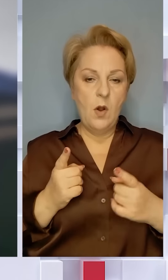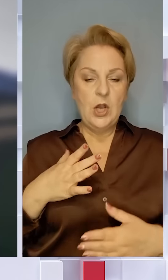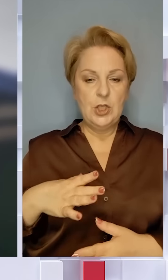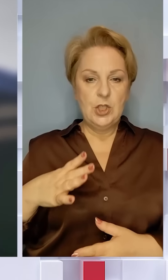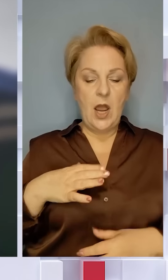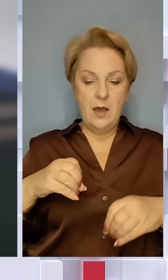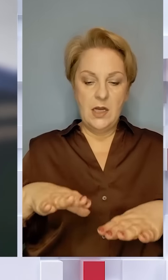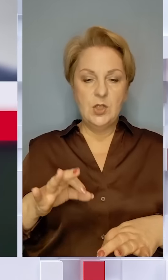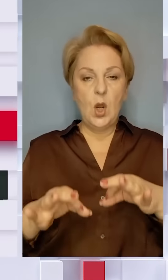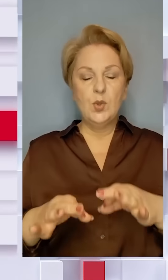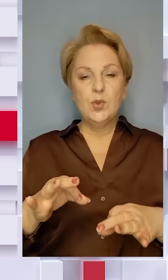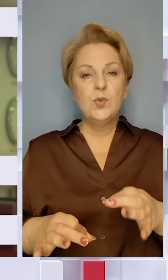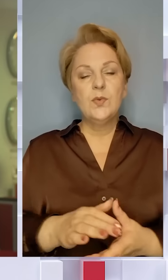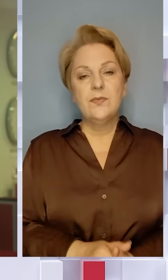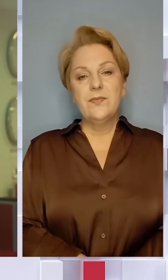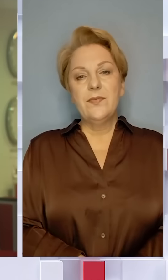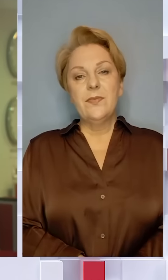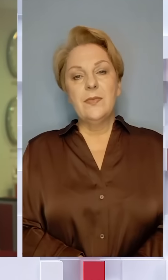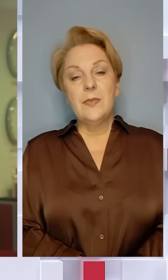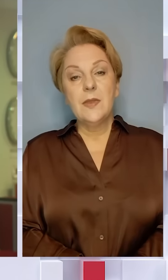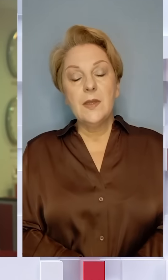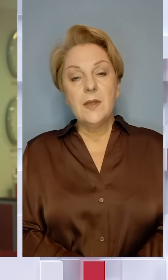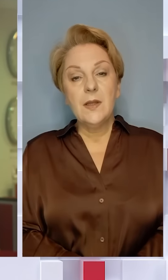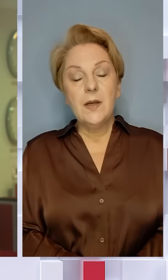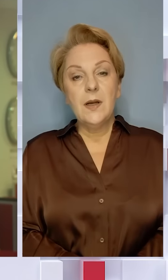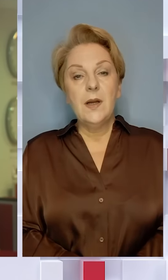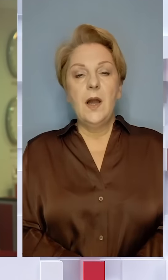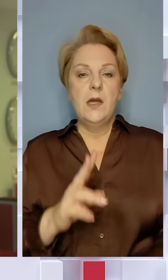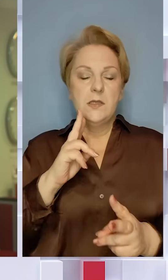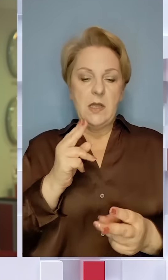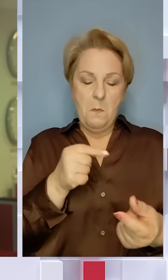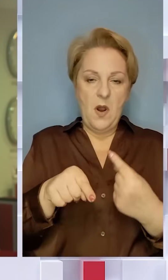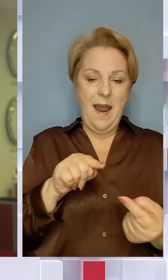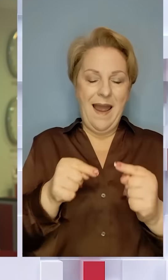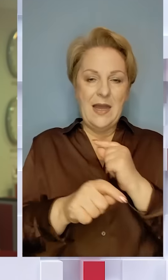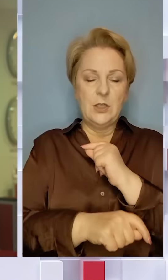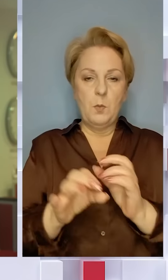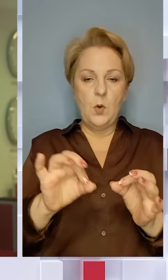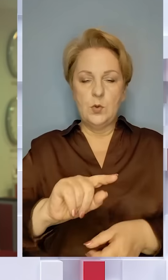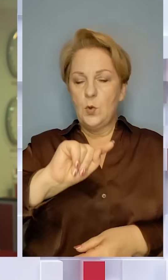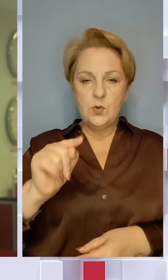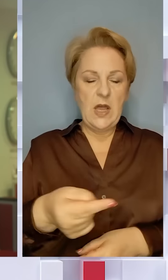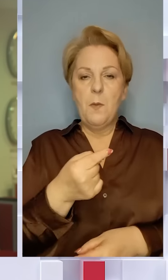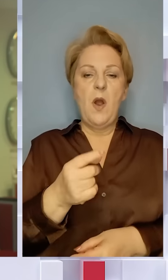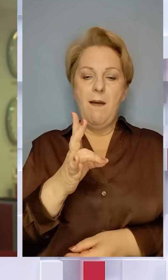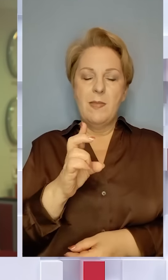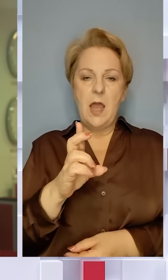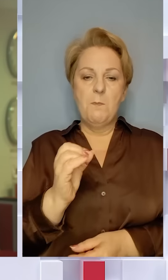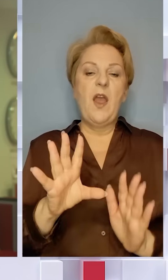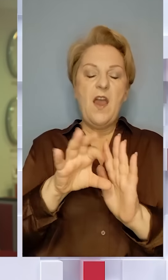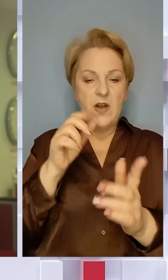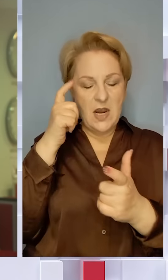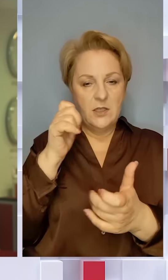чекають на рішення суду. Скарга бізнесмена. Антикорупційний суд зобов'язав детективів НАБУ внести